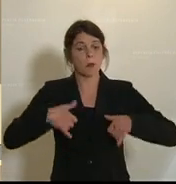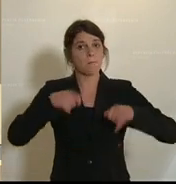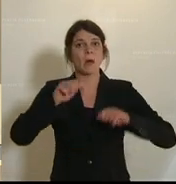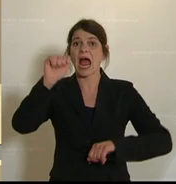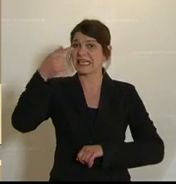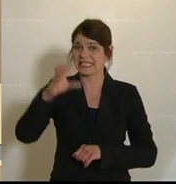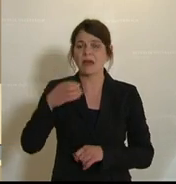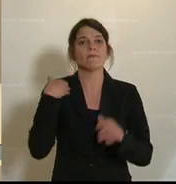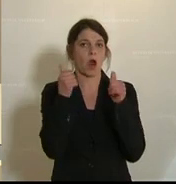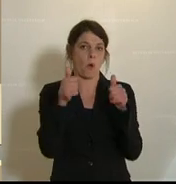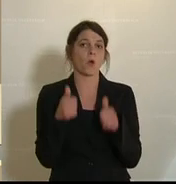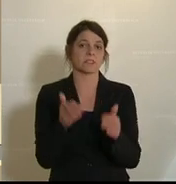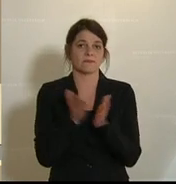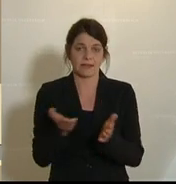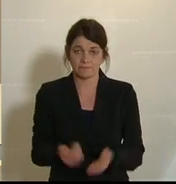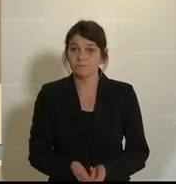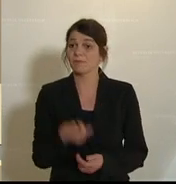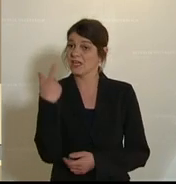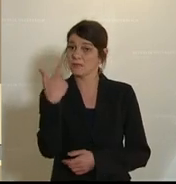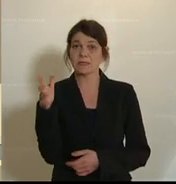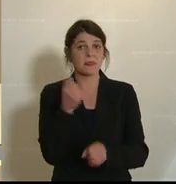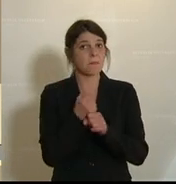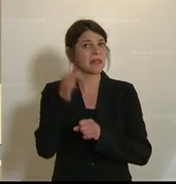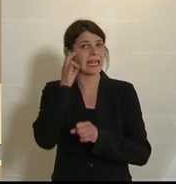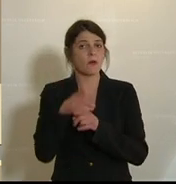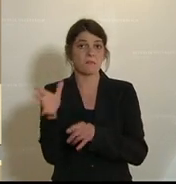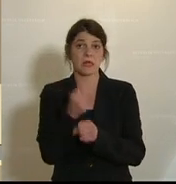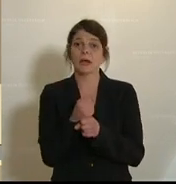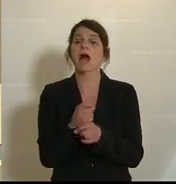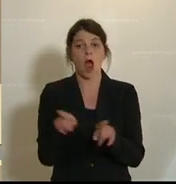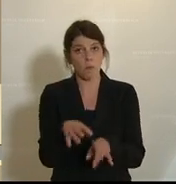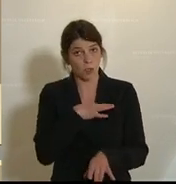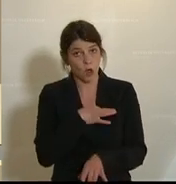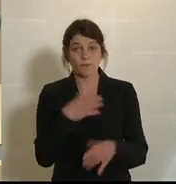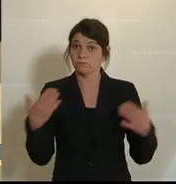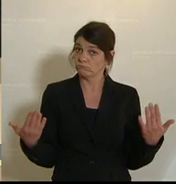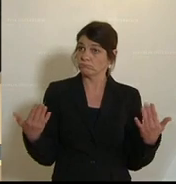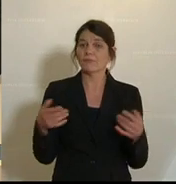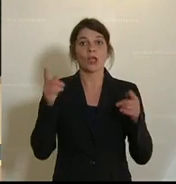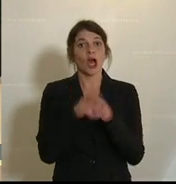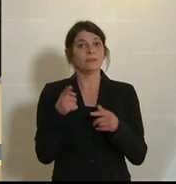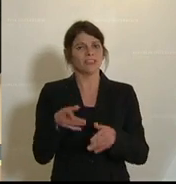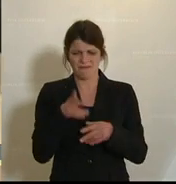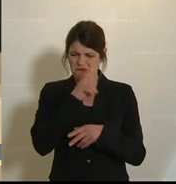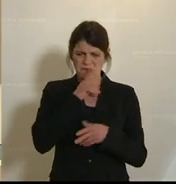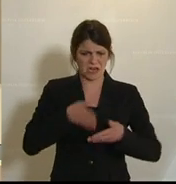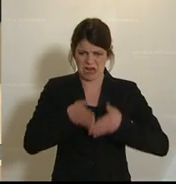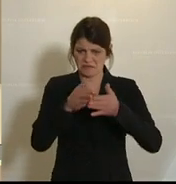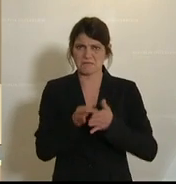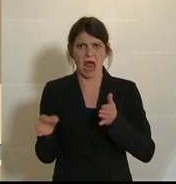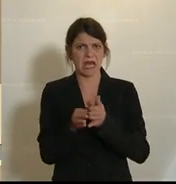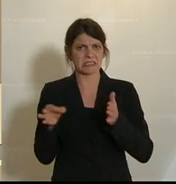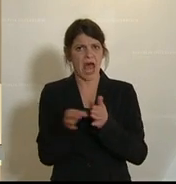ATC in Konkurs gegangen. 20 Mitarbeiterinnen und Mitarbeiter sind ebenfalls betroffen. Und die kruden Hilfsmaßnahmen der Regierung, die